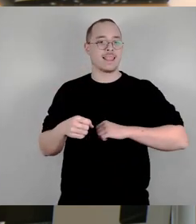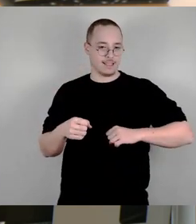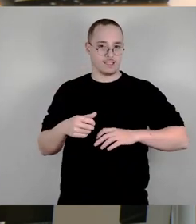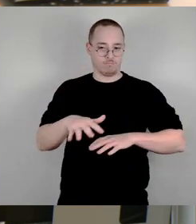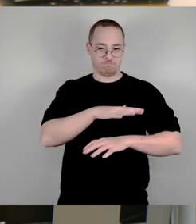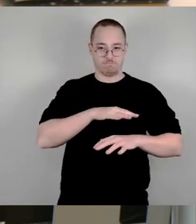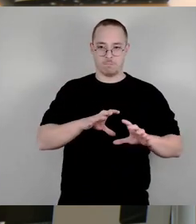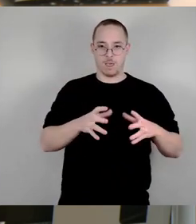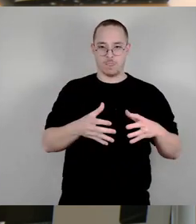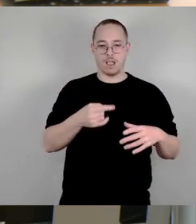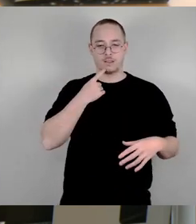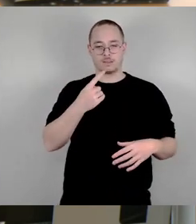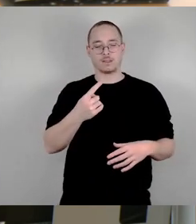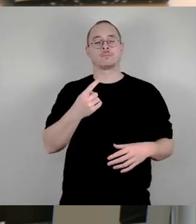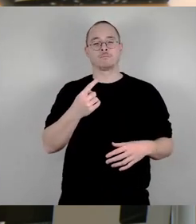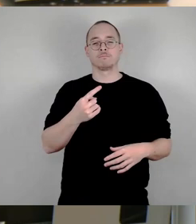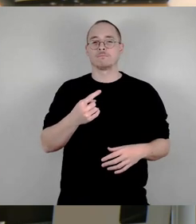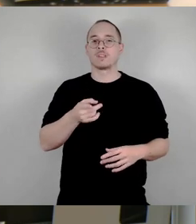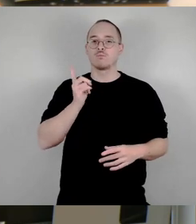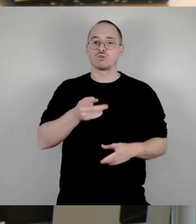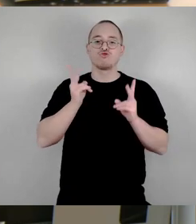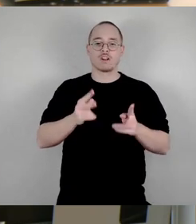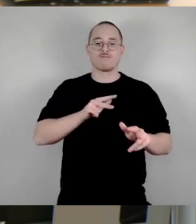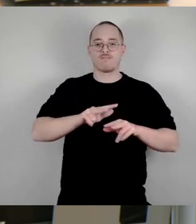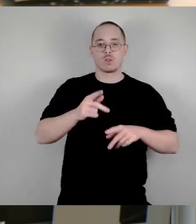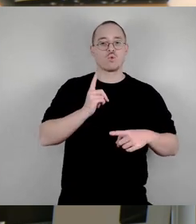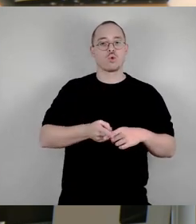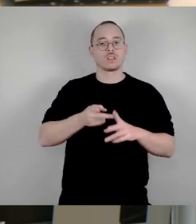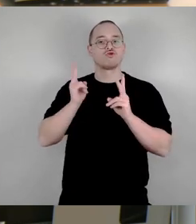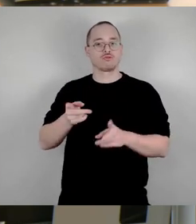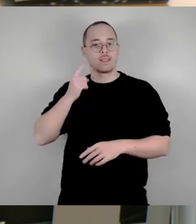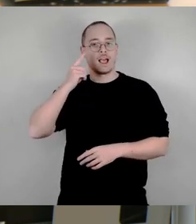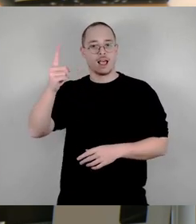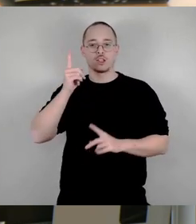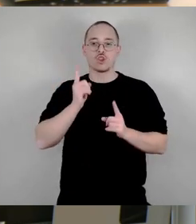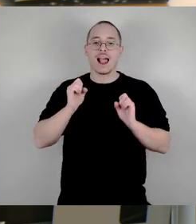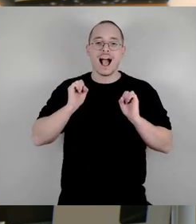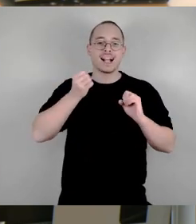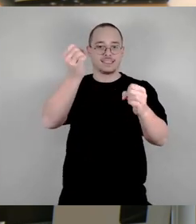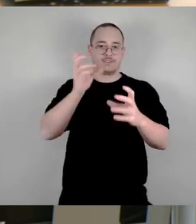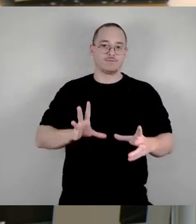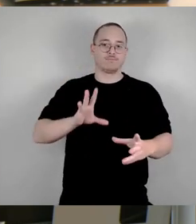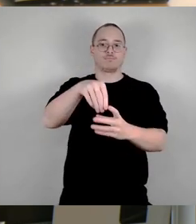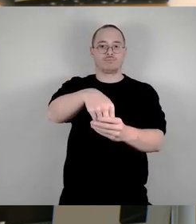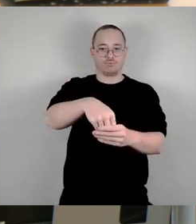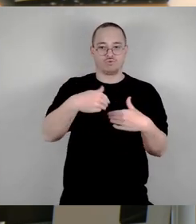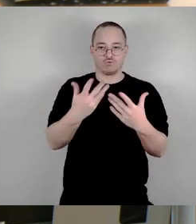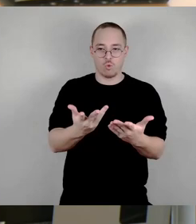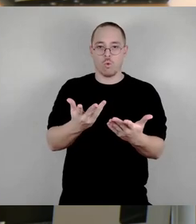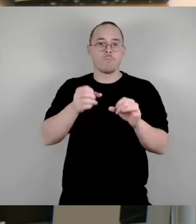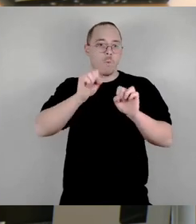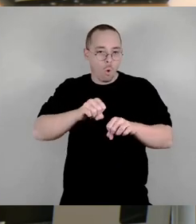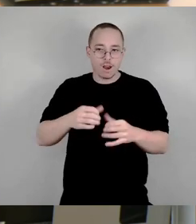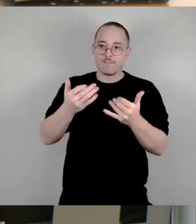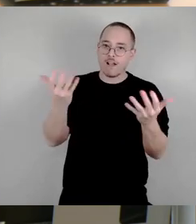Stadtrat aktiv mit möglichen Handlungsoptionen und den sich daraus ergebenden